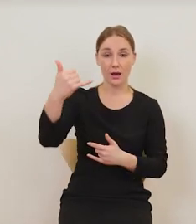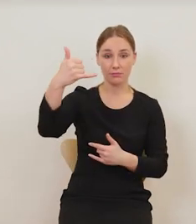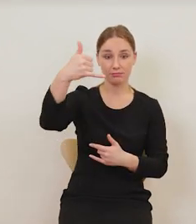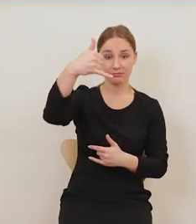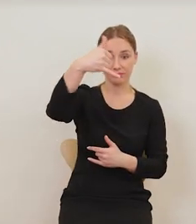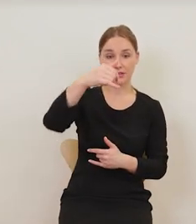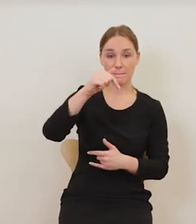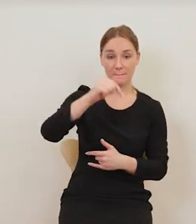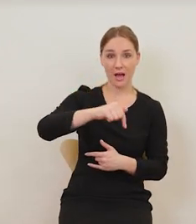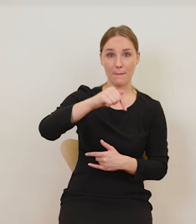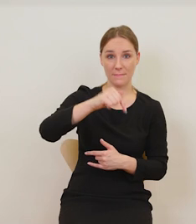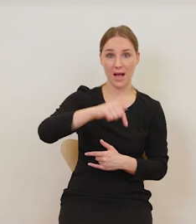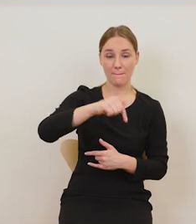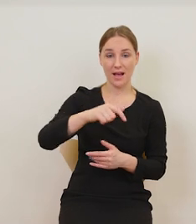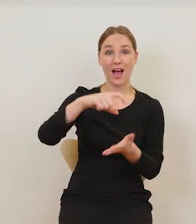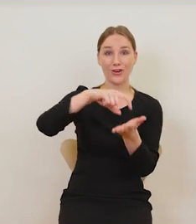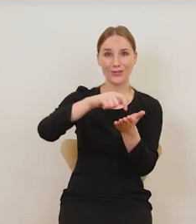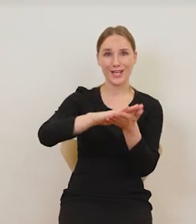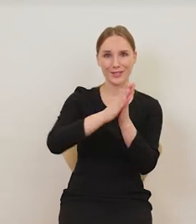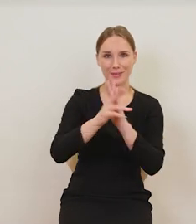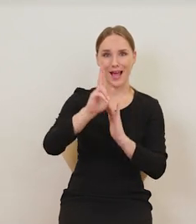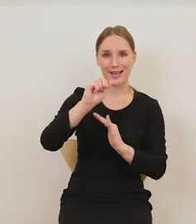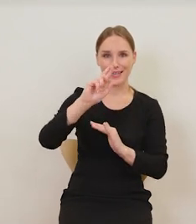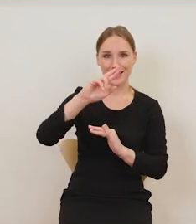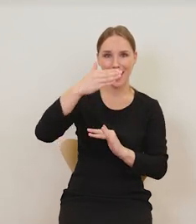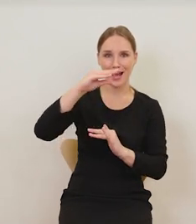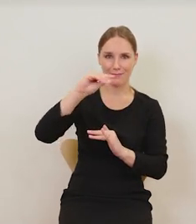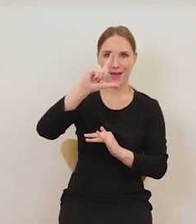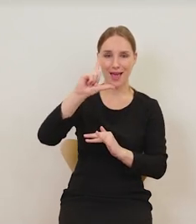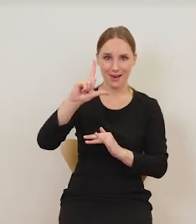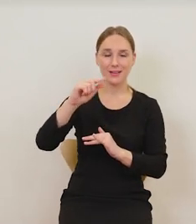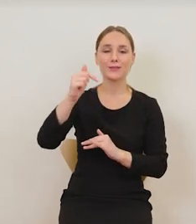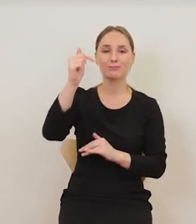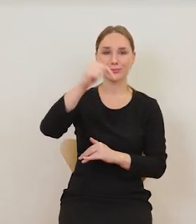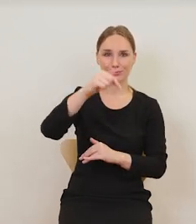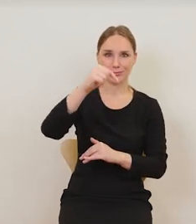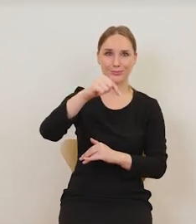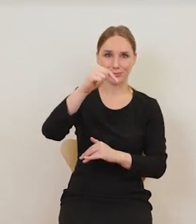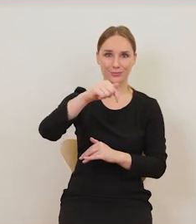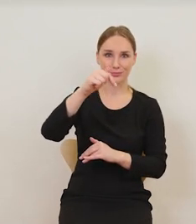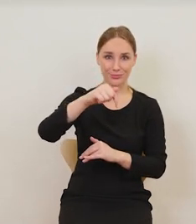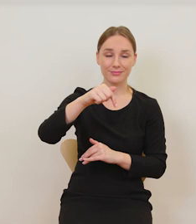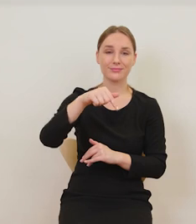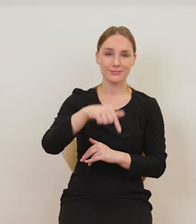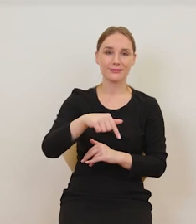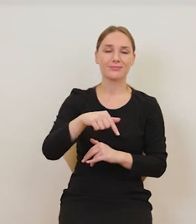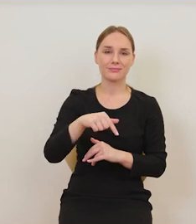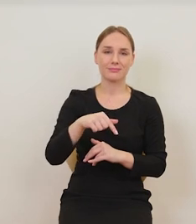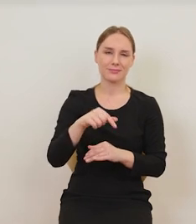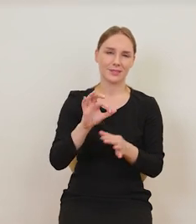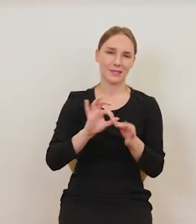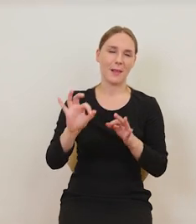przepuszcza się przez tę kostkę, spaloną już kostkę przez ten karmel,